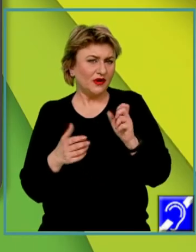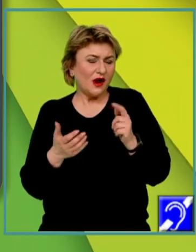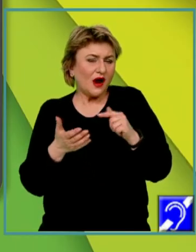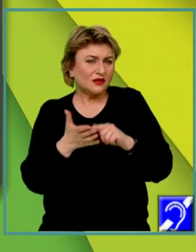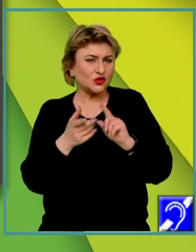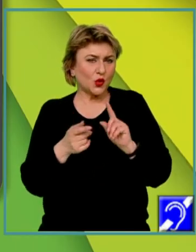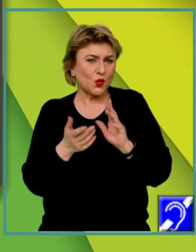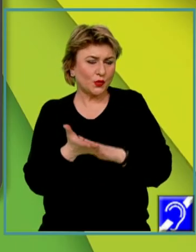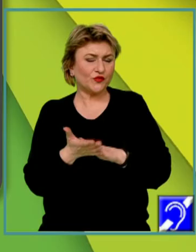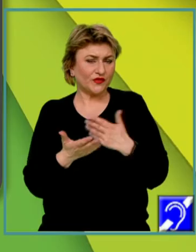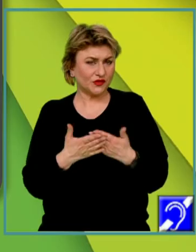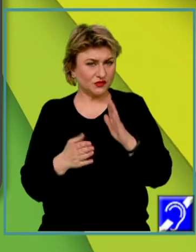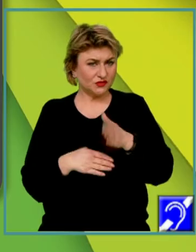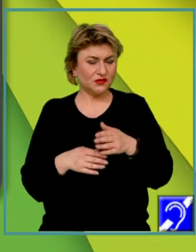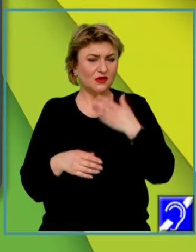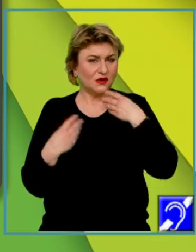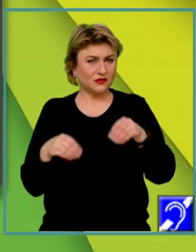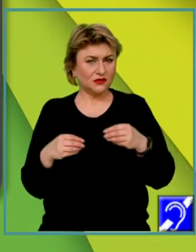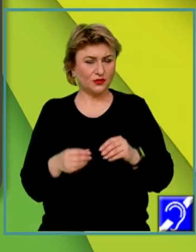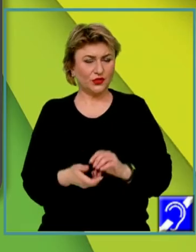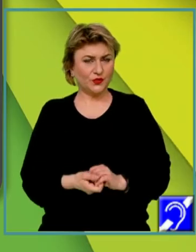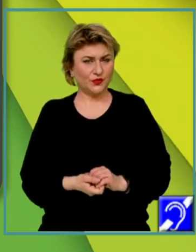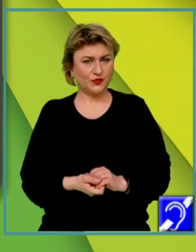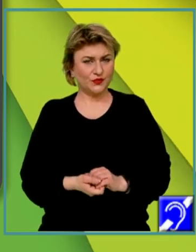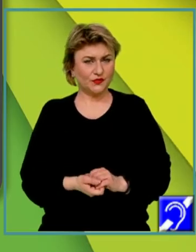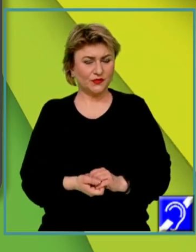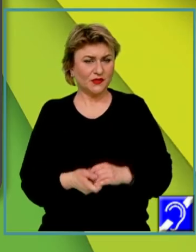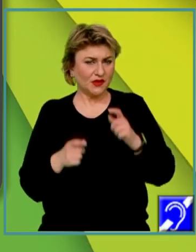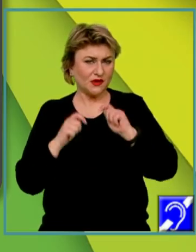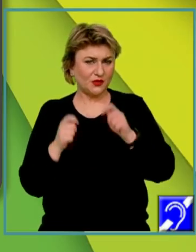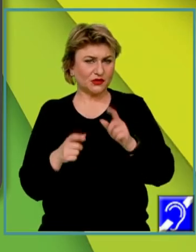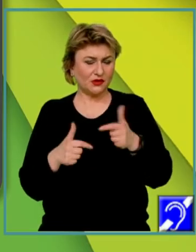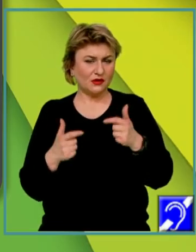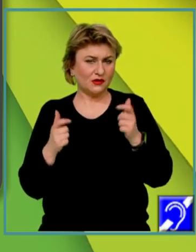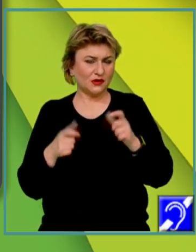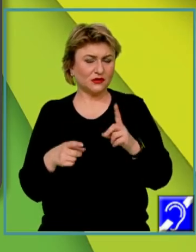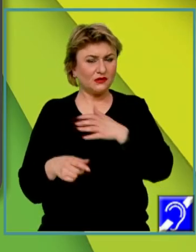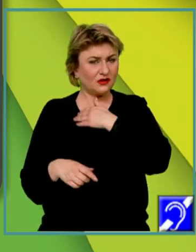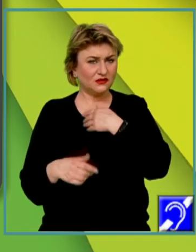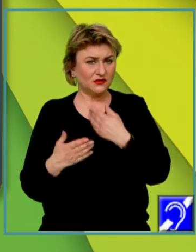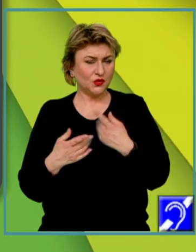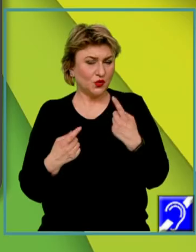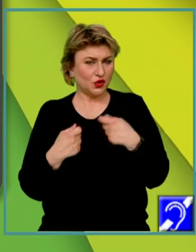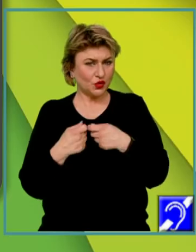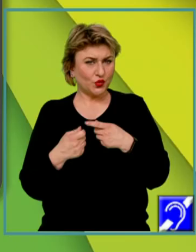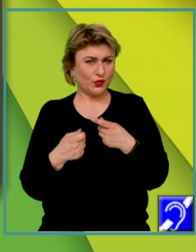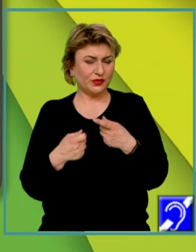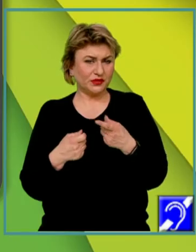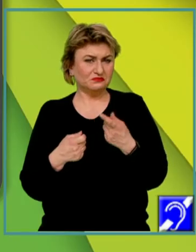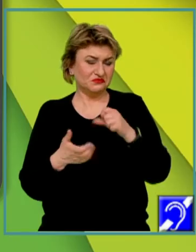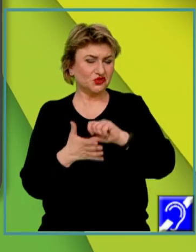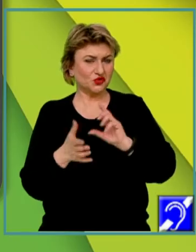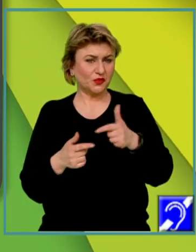În această direcție, ca și exemplu, m-am raportat la clasa de elevi. Știm că un grup mijlociu